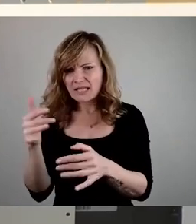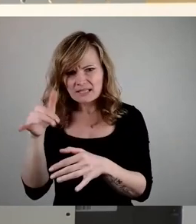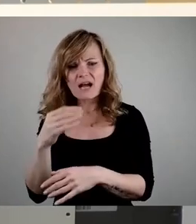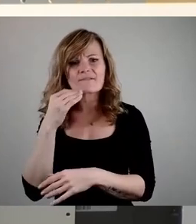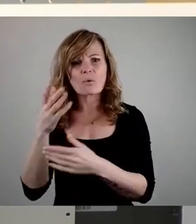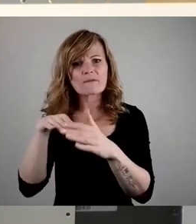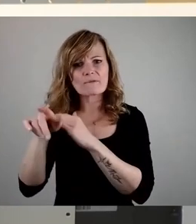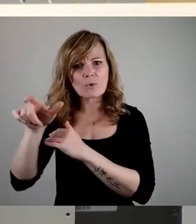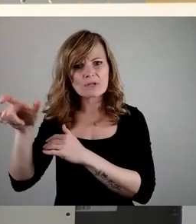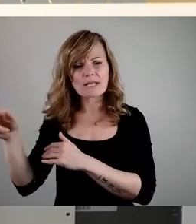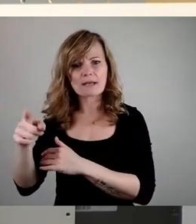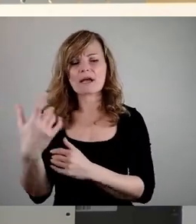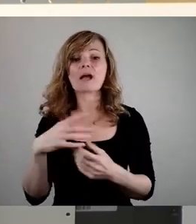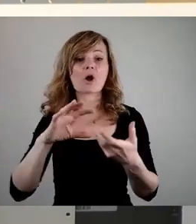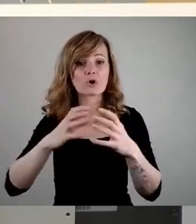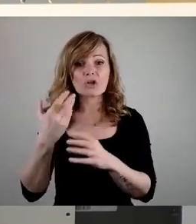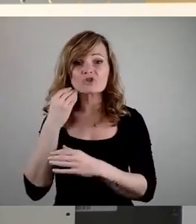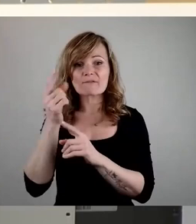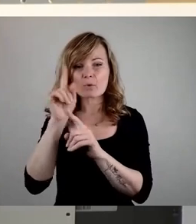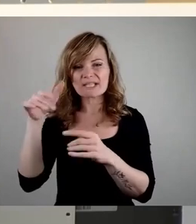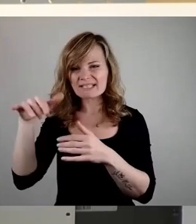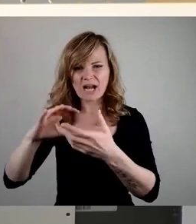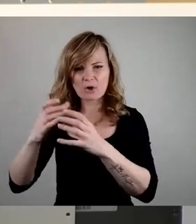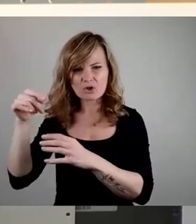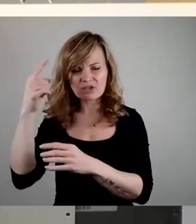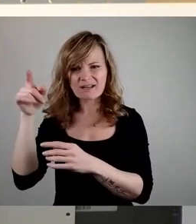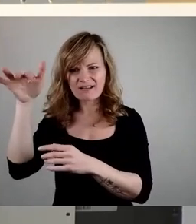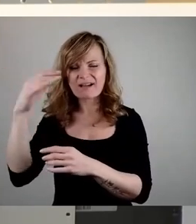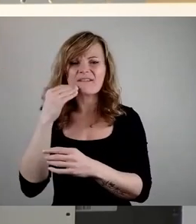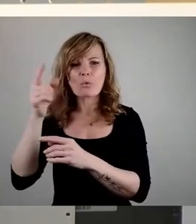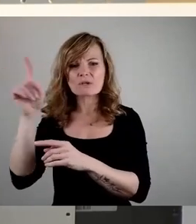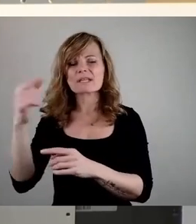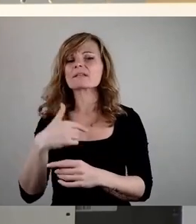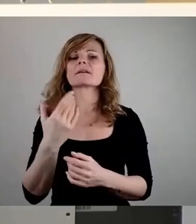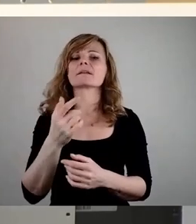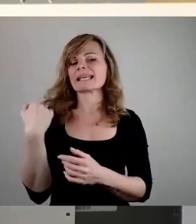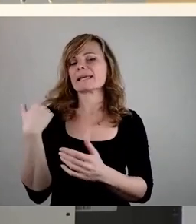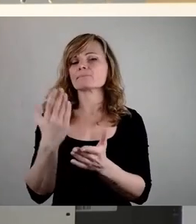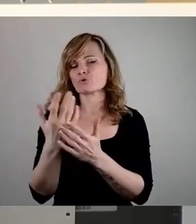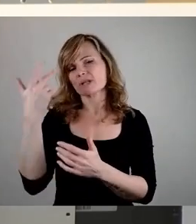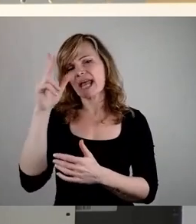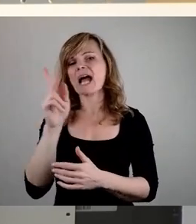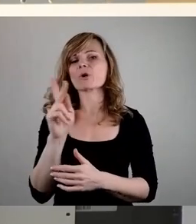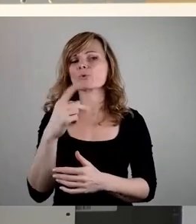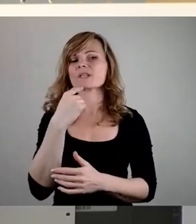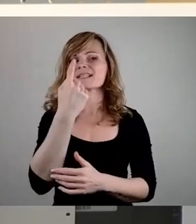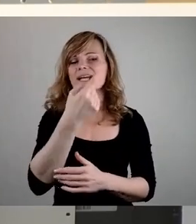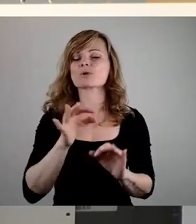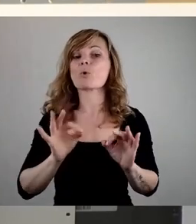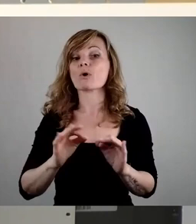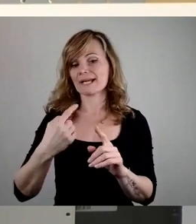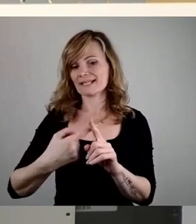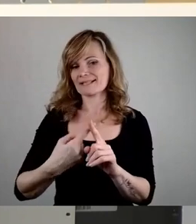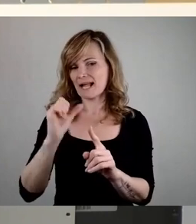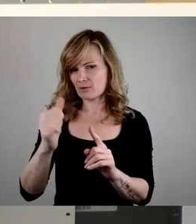in Klotsche niemand merkt, dass da Geflüchtete wohnen, mag tatsächlich daran liegen. Herr Kühn hat es gesagt, aber ich würde es noch mal in den konkreten Zahlen ausführen, zumindest nach dem